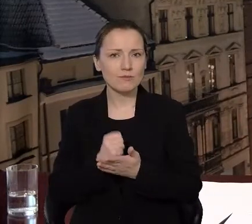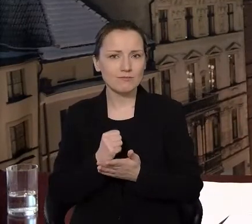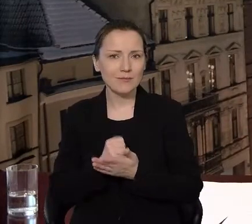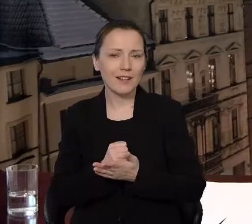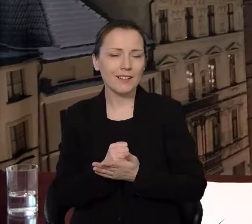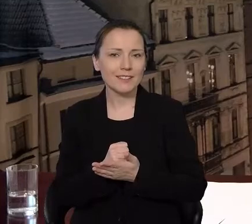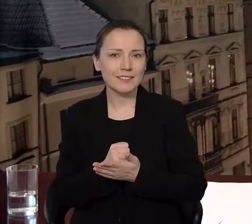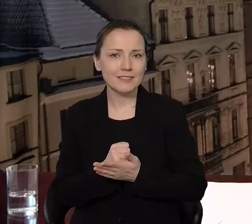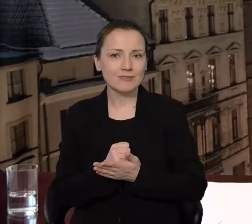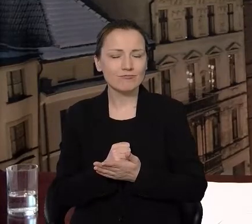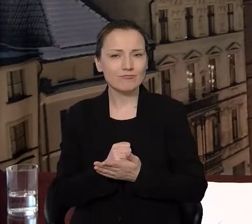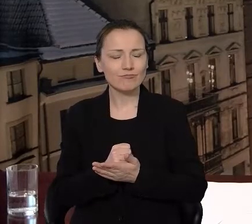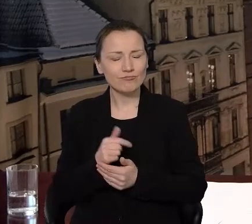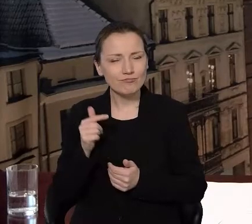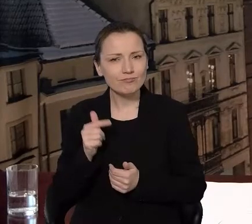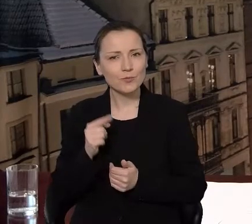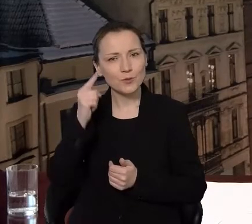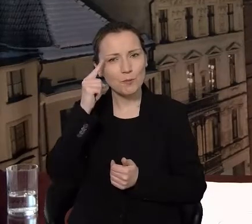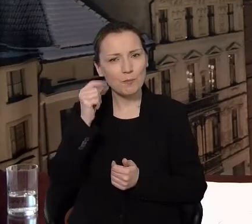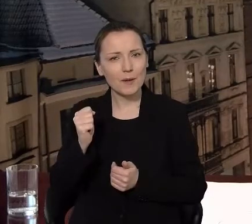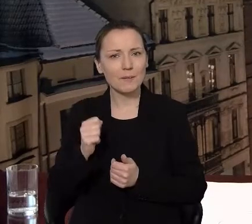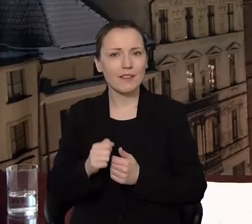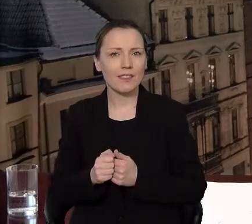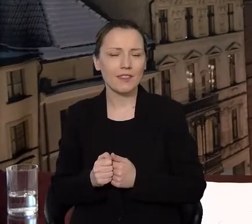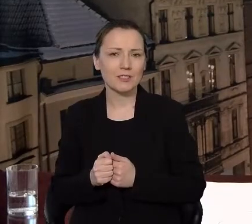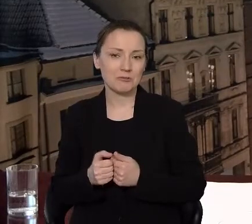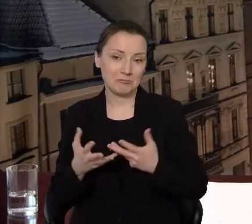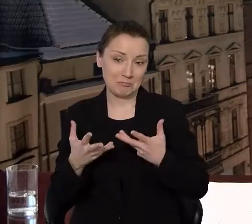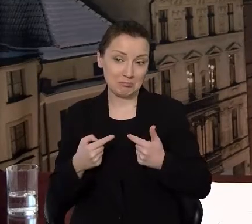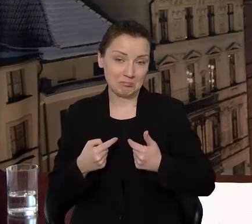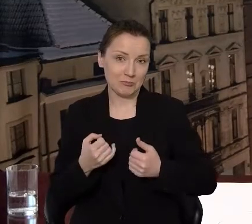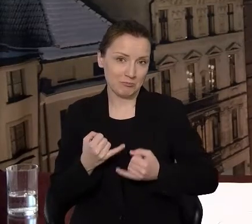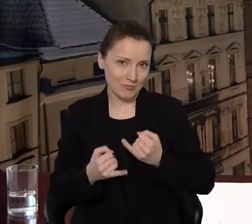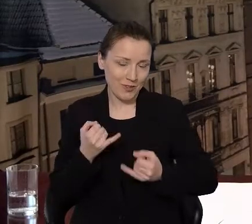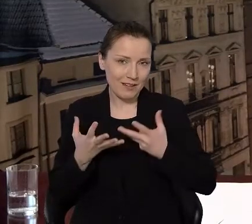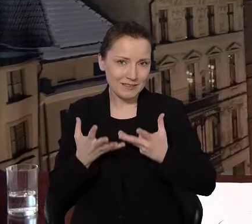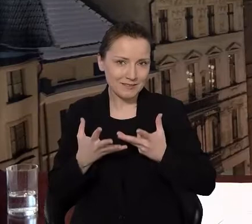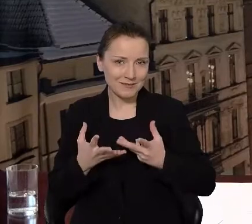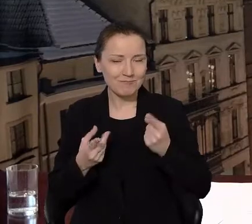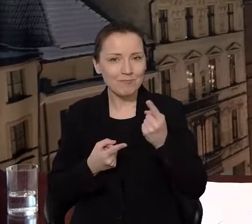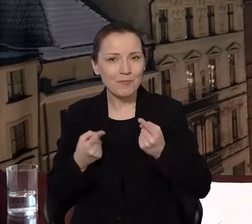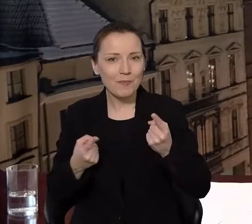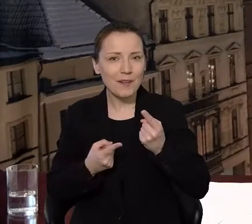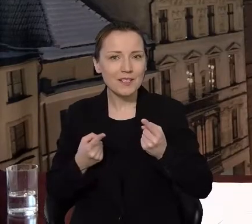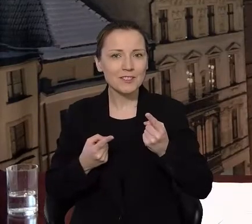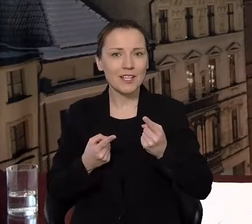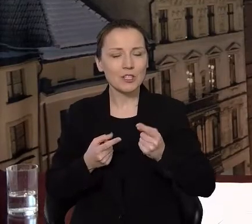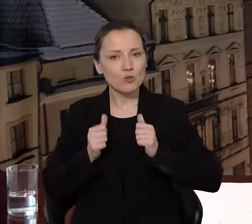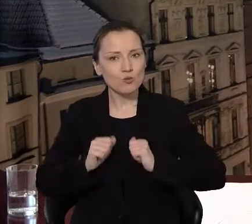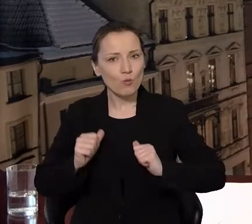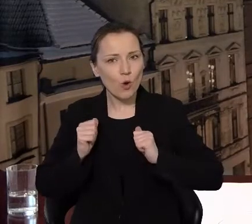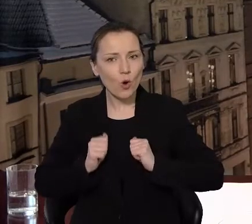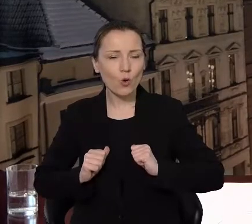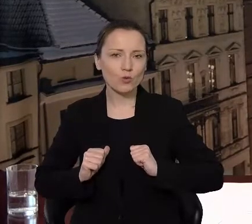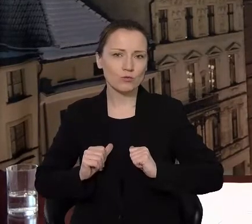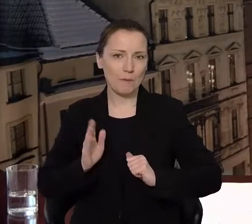której musimy pamiętać, chcąc myśleć w miarę spokojnie o